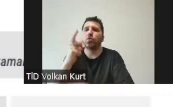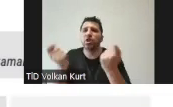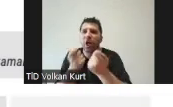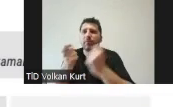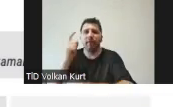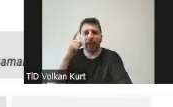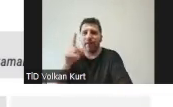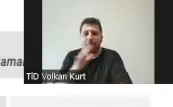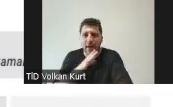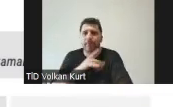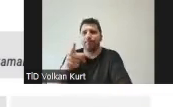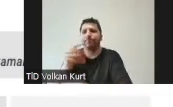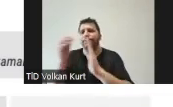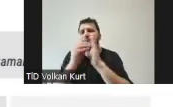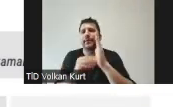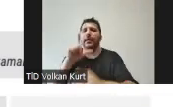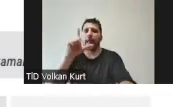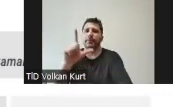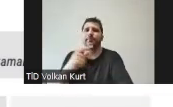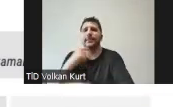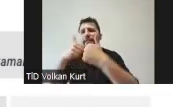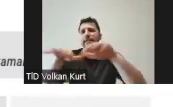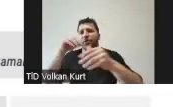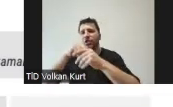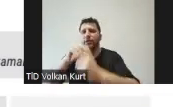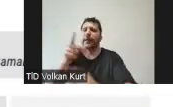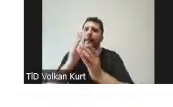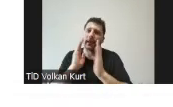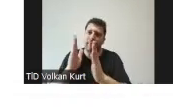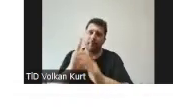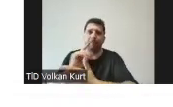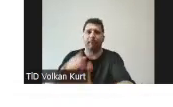öngördüğünüzde belirtmeniz lazım sistem içerisinde. Devam edelim.